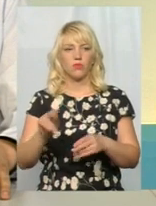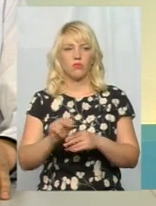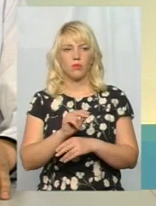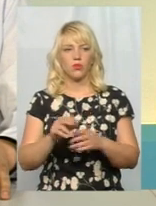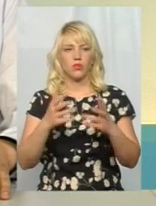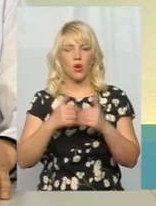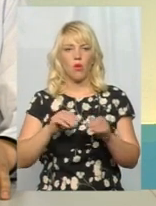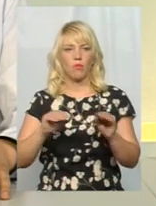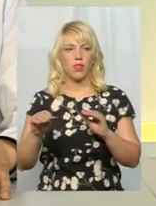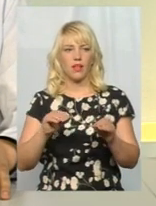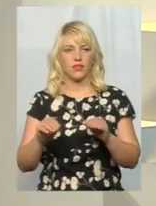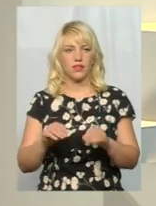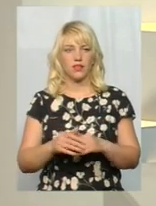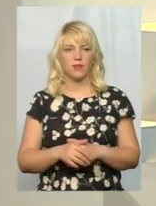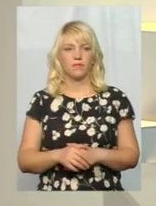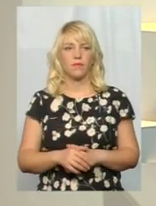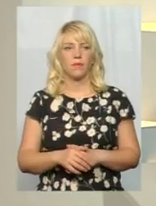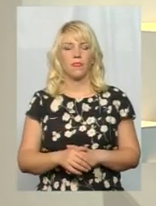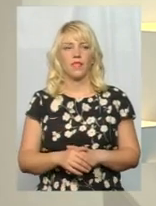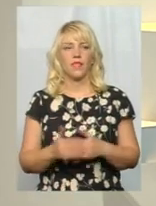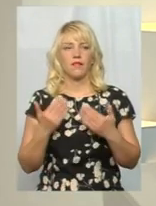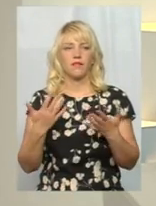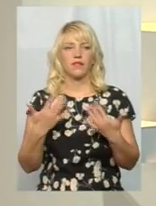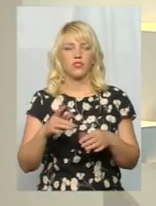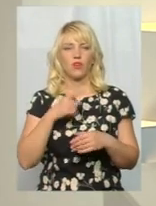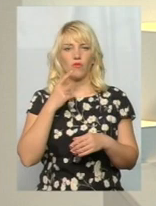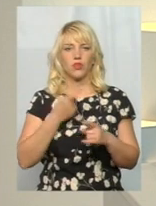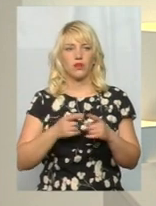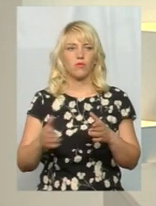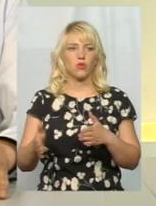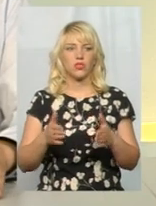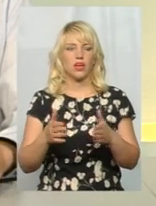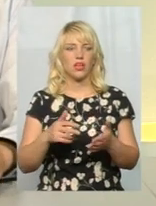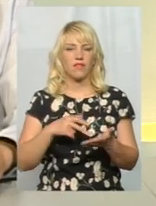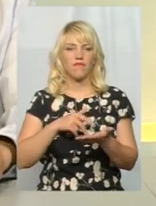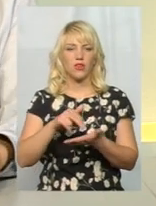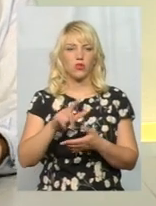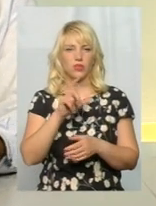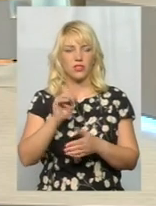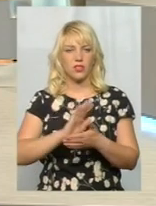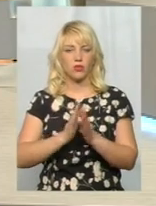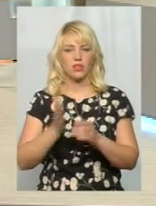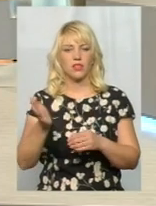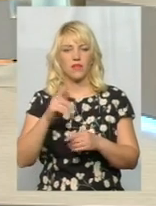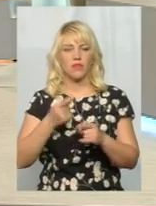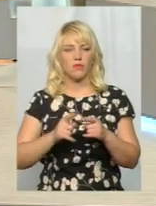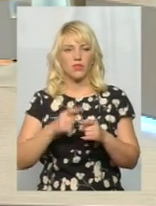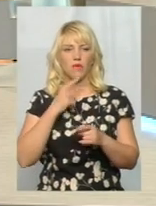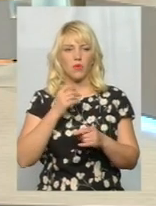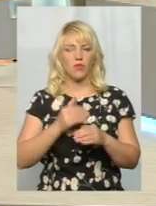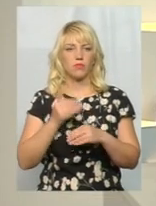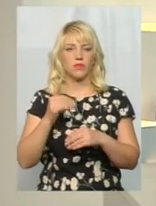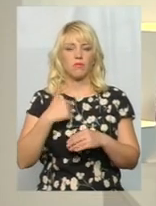обладнання. Пані Натала, ви вже розказуєте про ті шляхи виходів ситуації, які ви бачите. Давайте про це трошки пізніше, тому що ми сьогодні